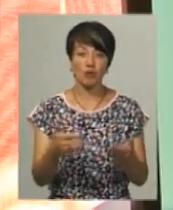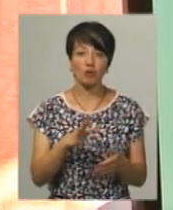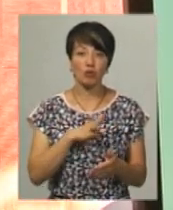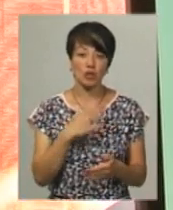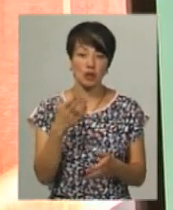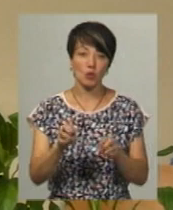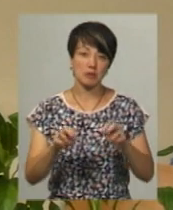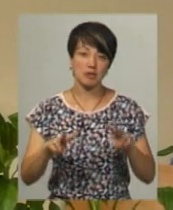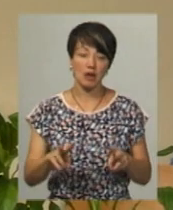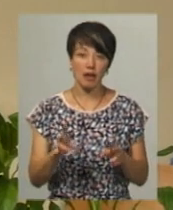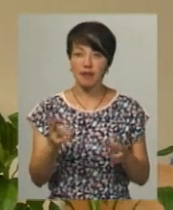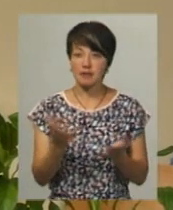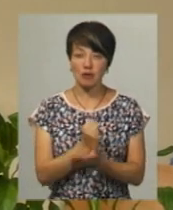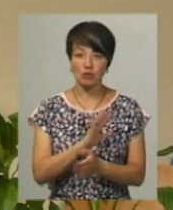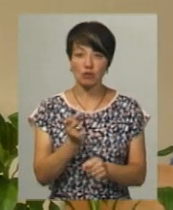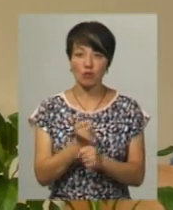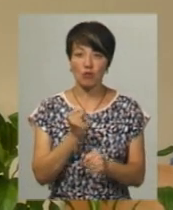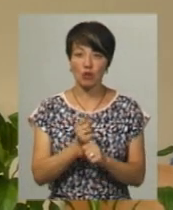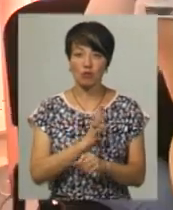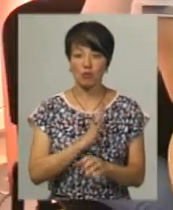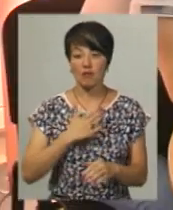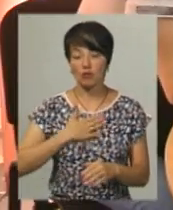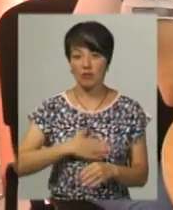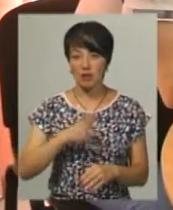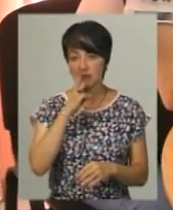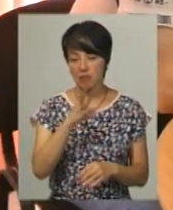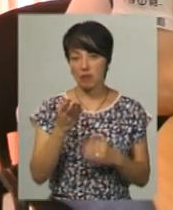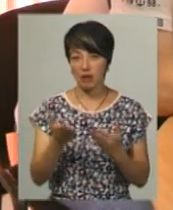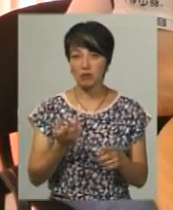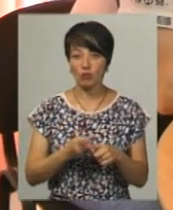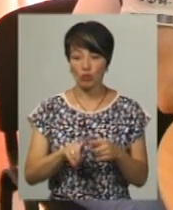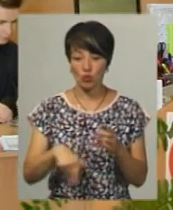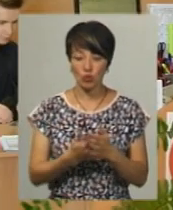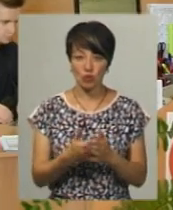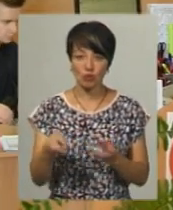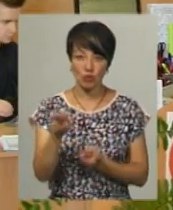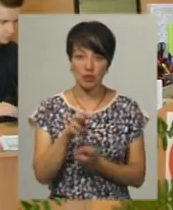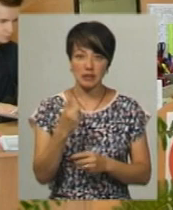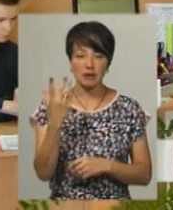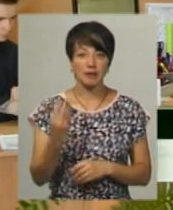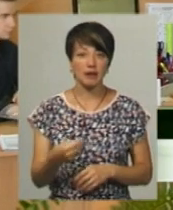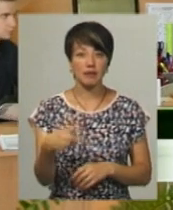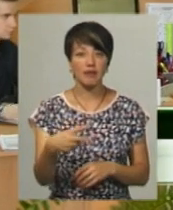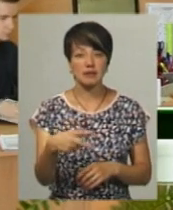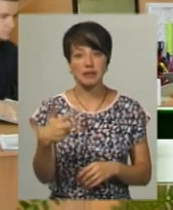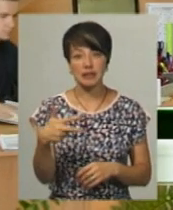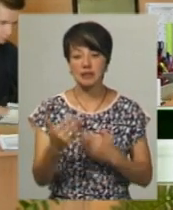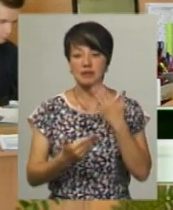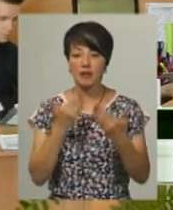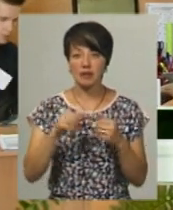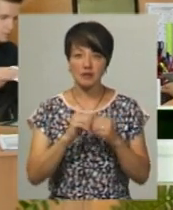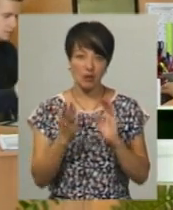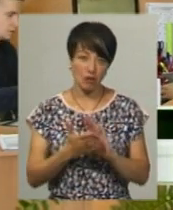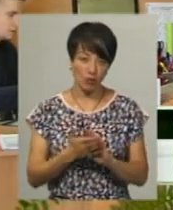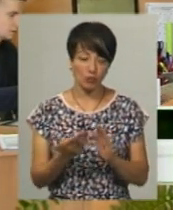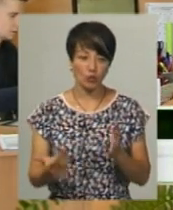були за його спеціальністю. Не знайшлось роботи, яка б влаштувала його зарплатнею, тому досі у пошуку. За день майже 20-30 звернень, взагалі,